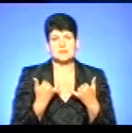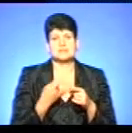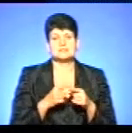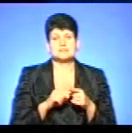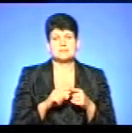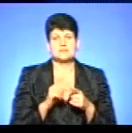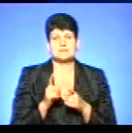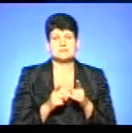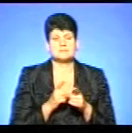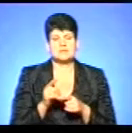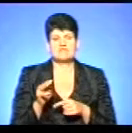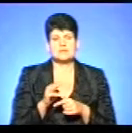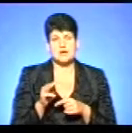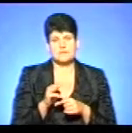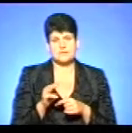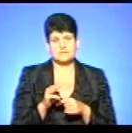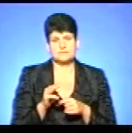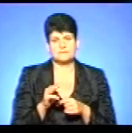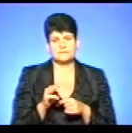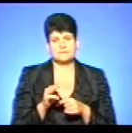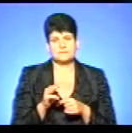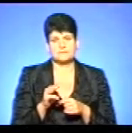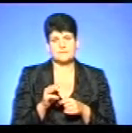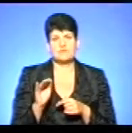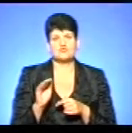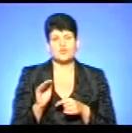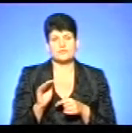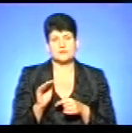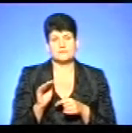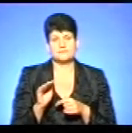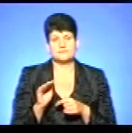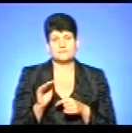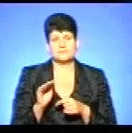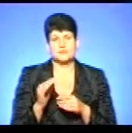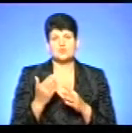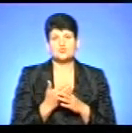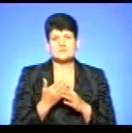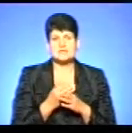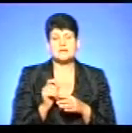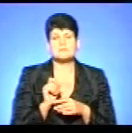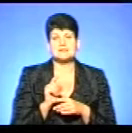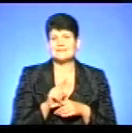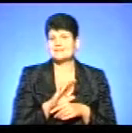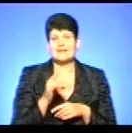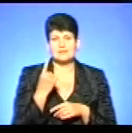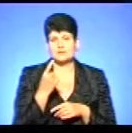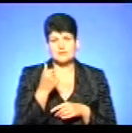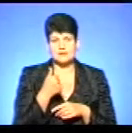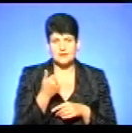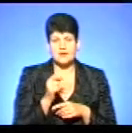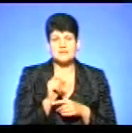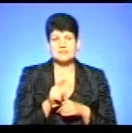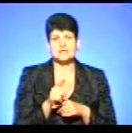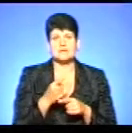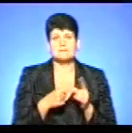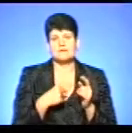змінами, це в травні і в жовтні. Тобто субсидія призначається тепер не на рік, а призначається на